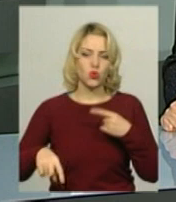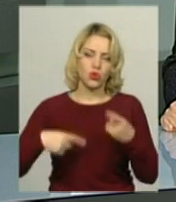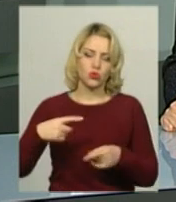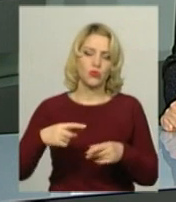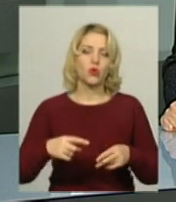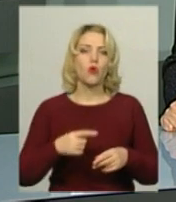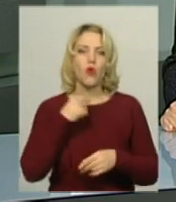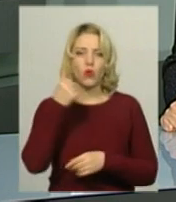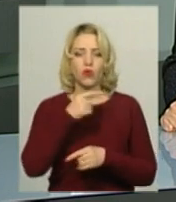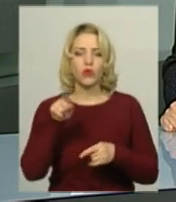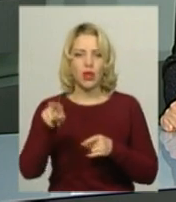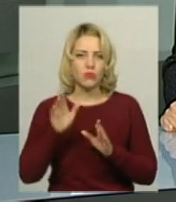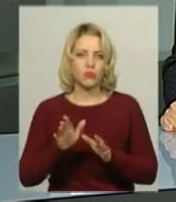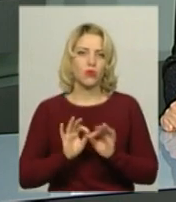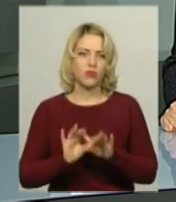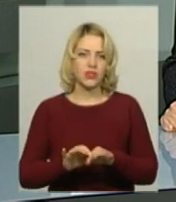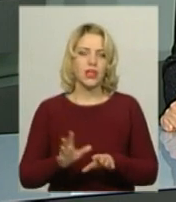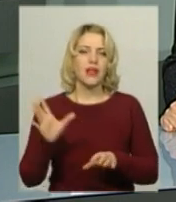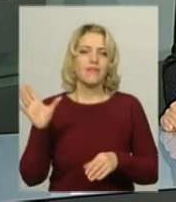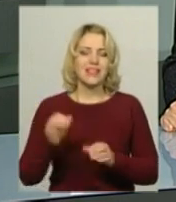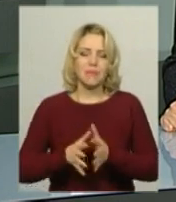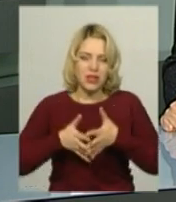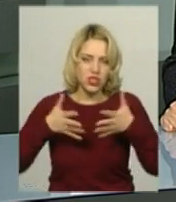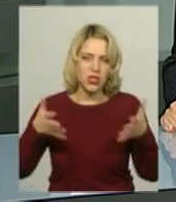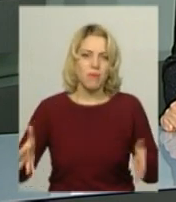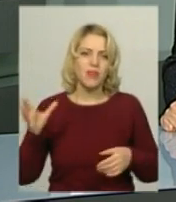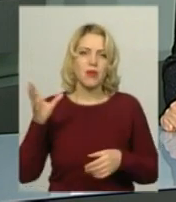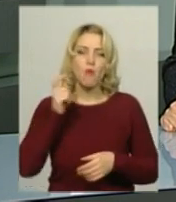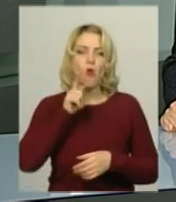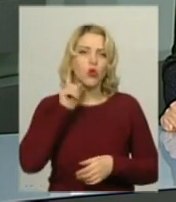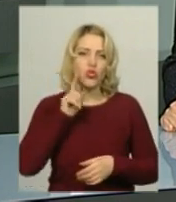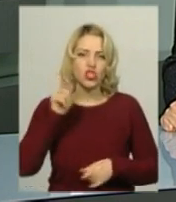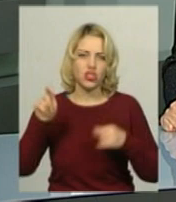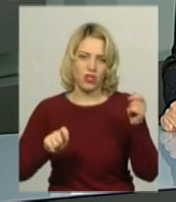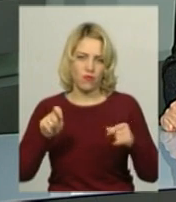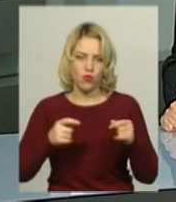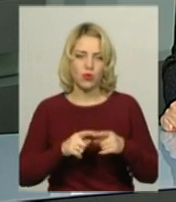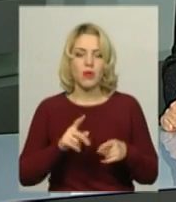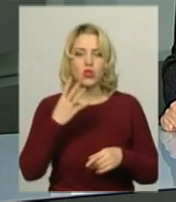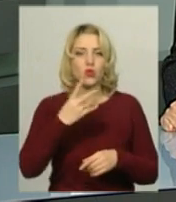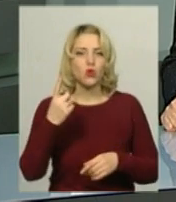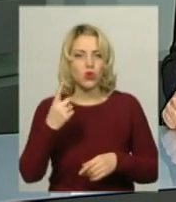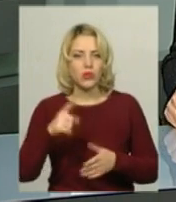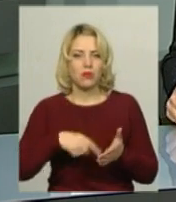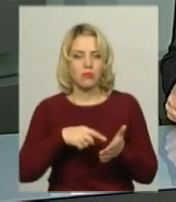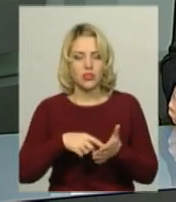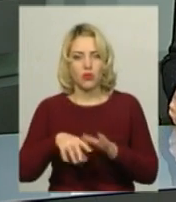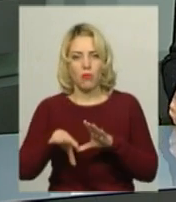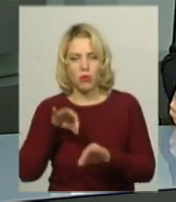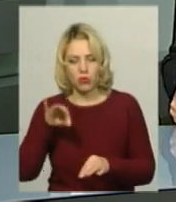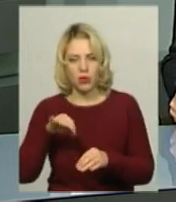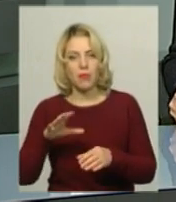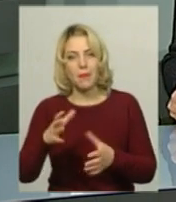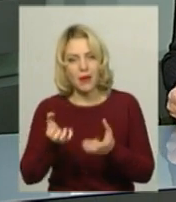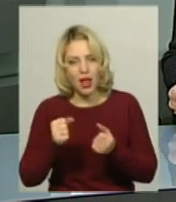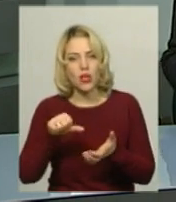Також там проведуть всеукраїнський масштабний молодіжний форум. Нагадаю, у конкурсі брали участь 41 місто України. До фіналу увійшли 10, серед них –